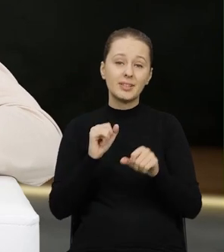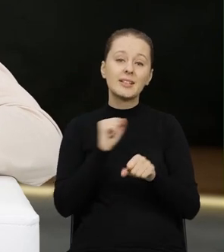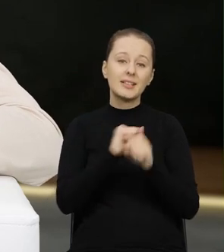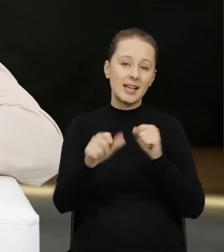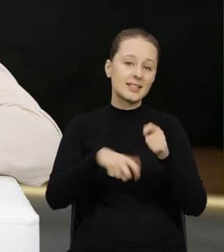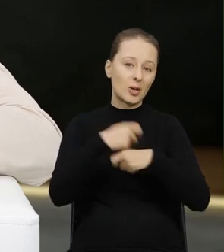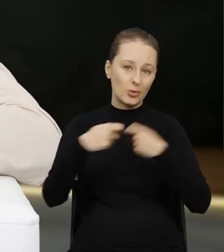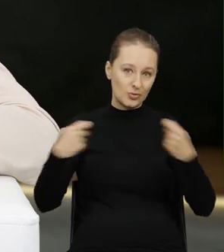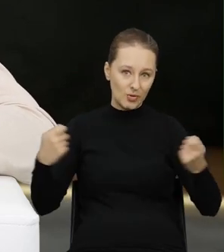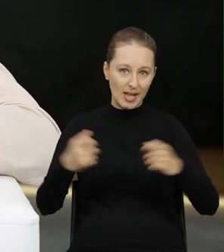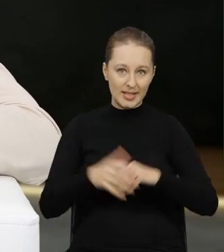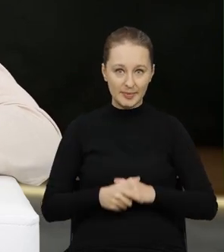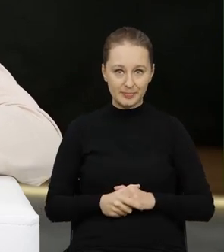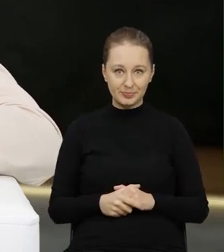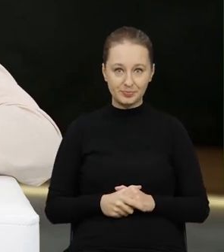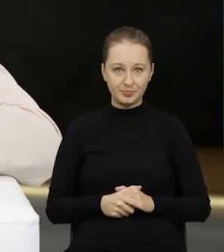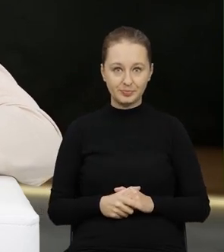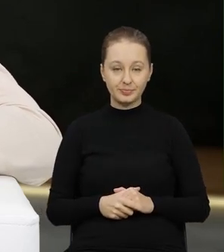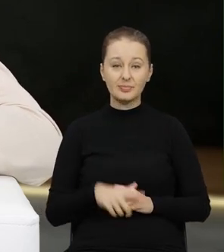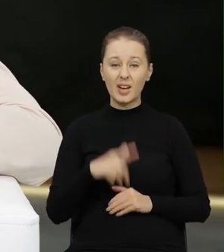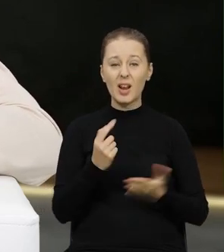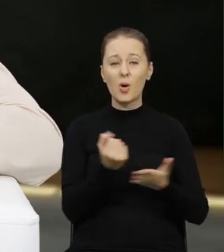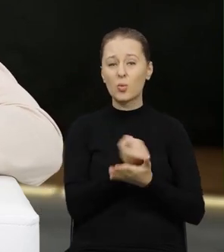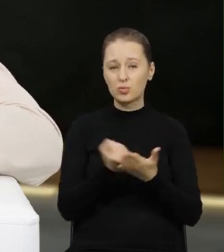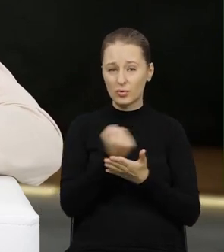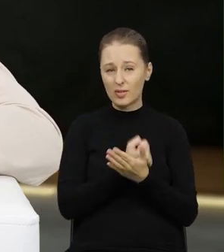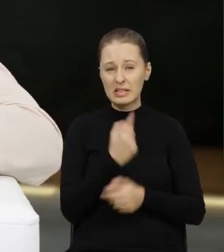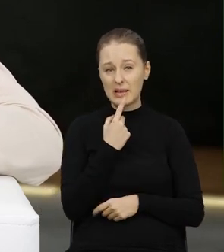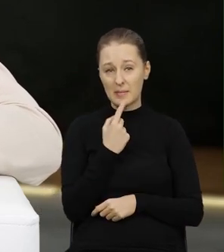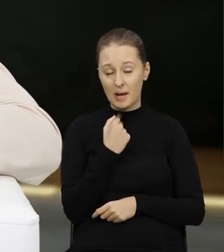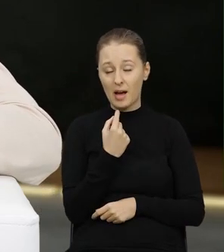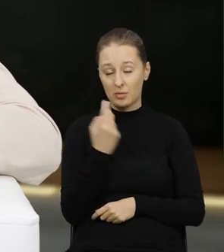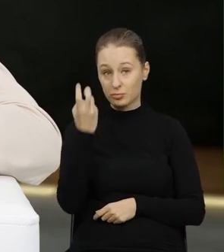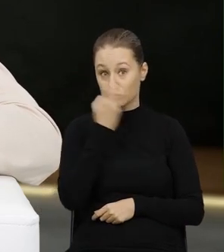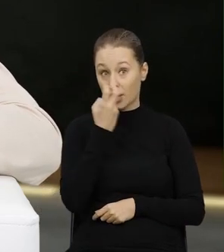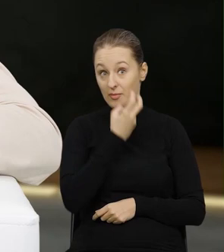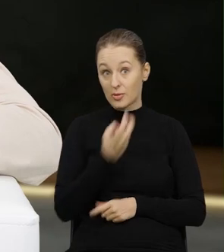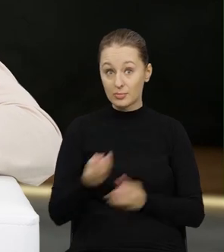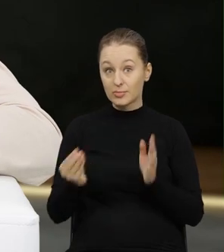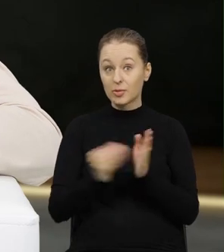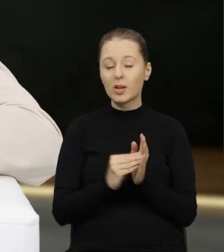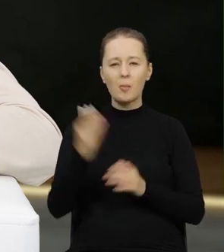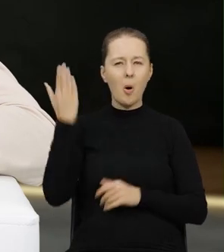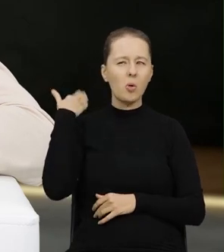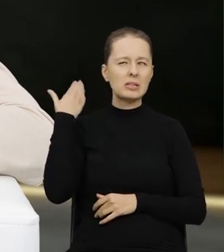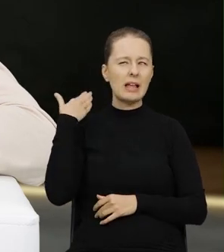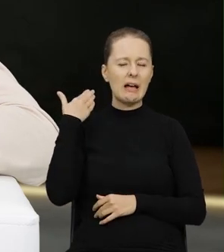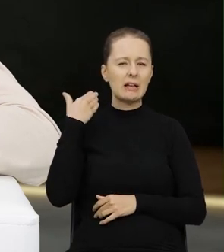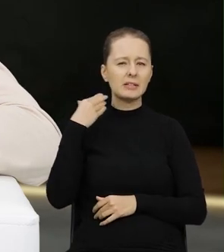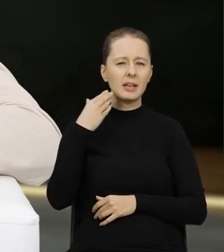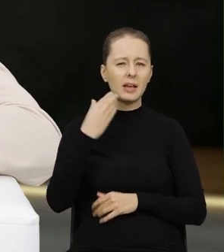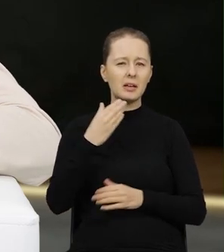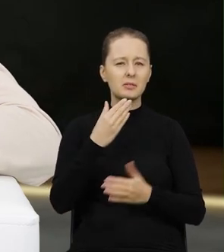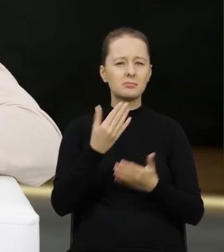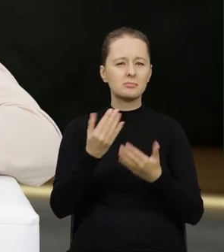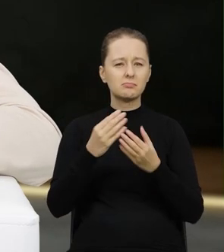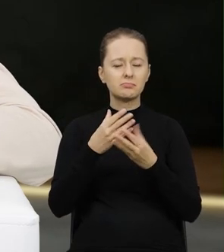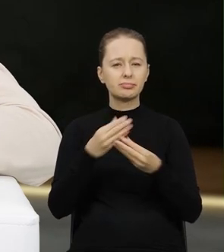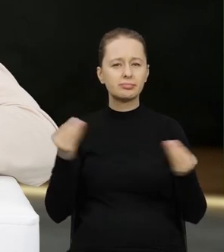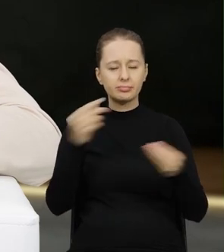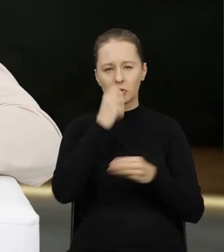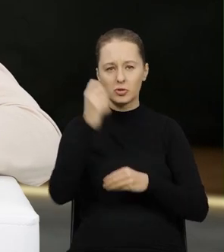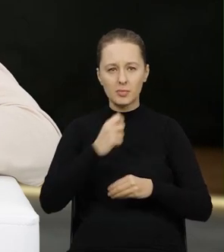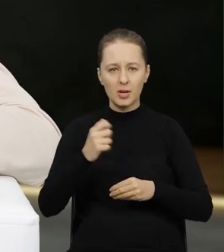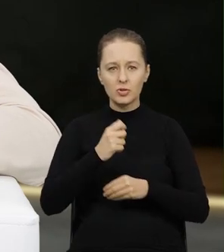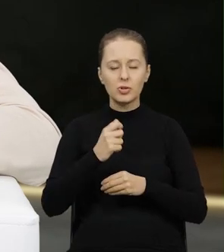jest takie rozwiązanie, tylko stosowane jest rzadko. To w ramach ciekawostki powiem. Ostatnie takie zagospodarowanie ze środków Narodowego